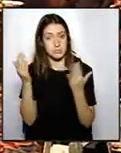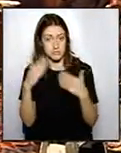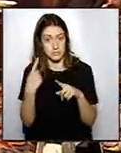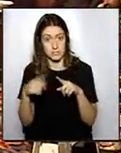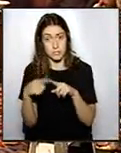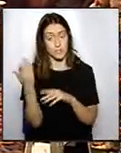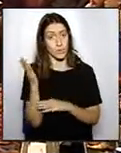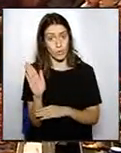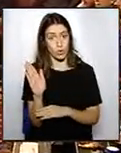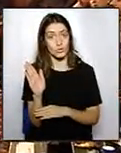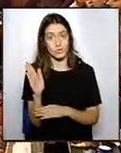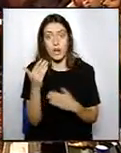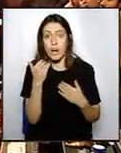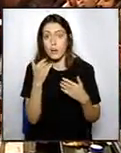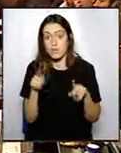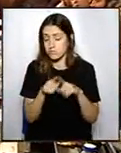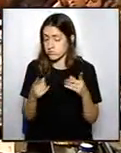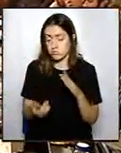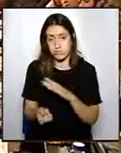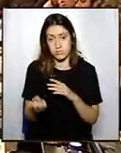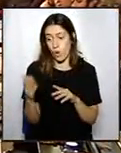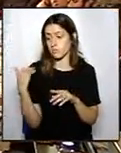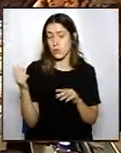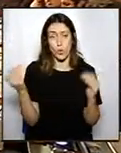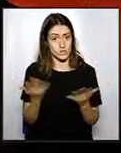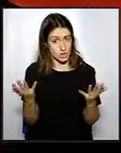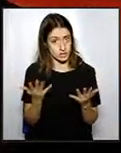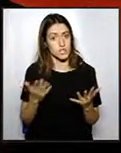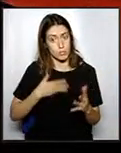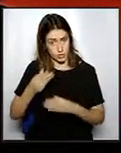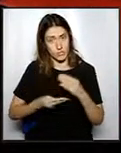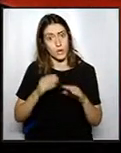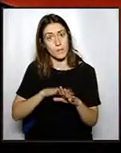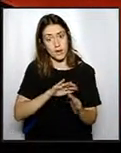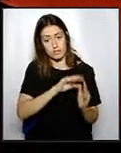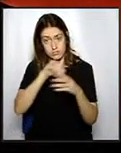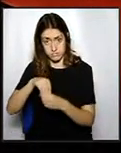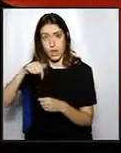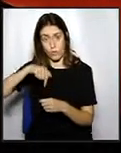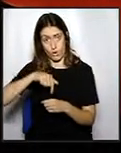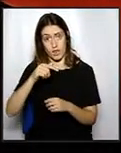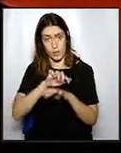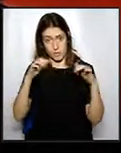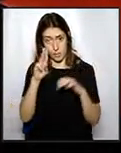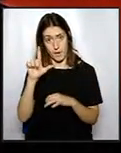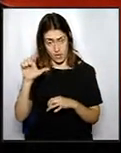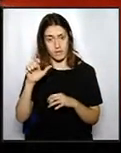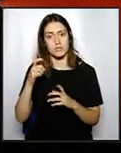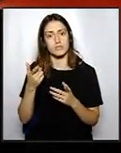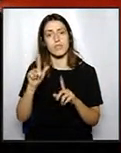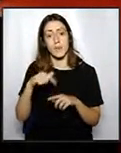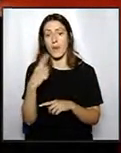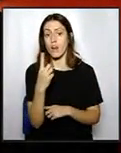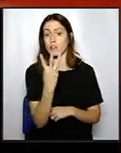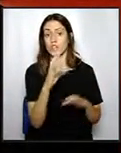encara que fos en caràcter d'urgència, es portés aquí, en aquest plenari, i van haver, crec, recordar els tres ars dels tres grups de l